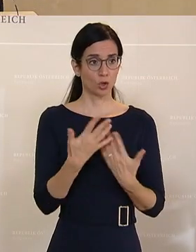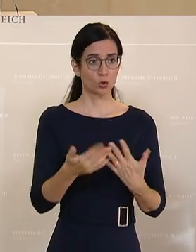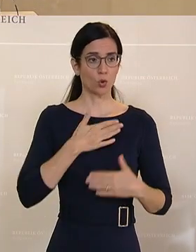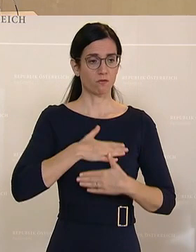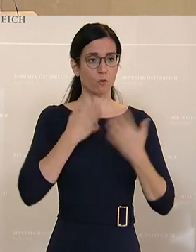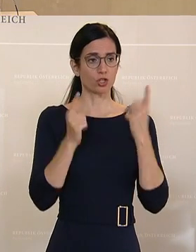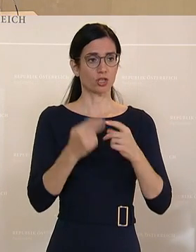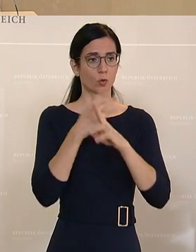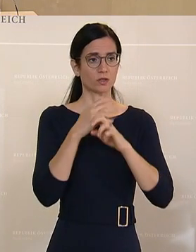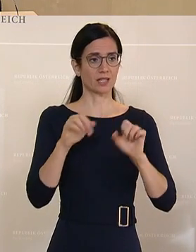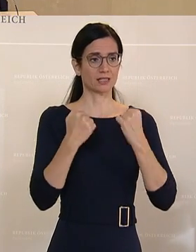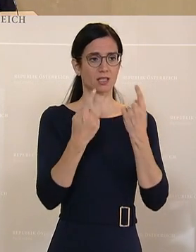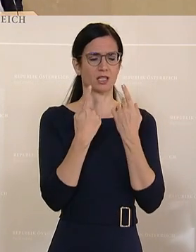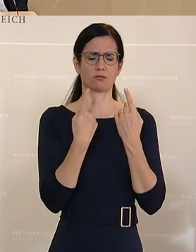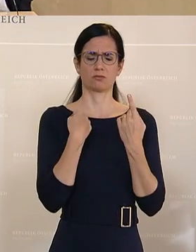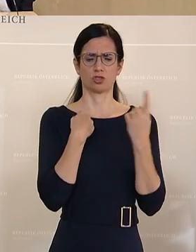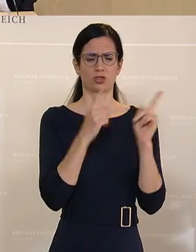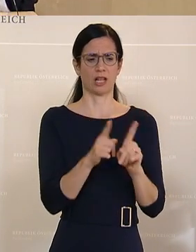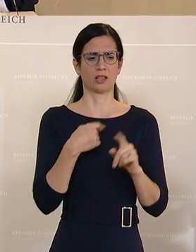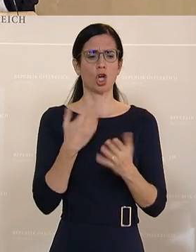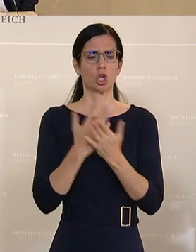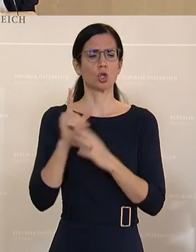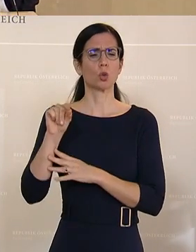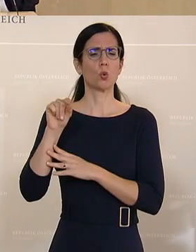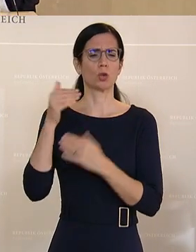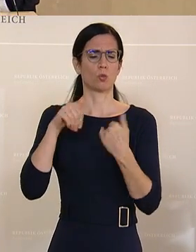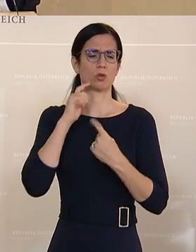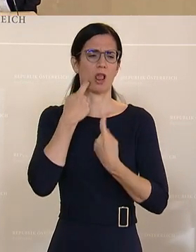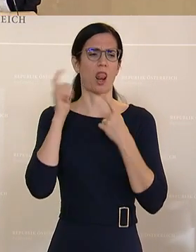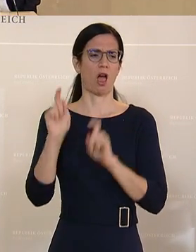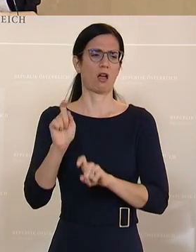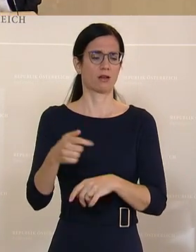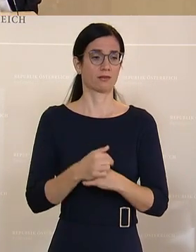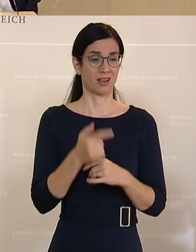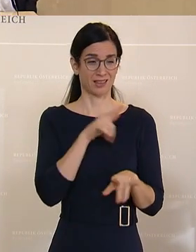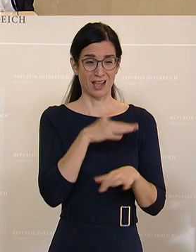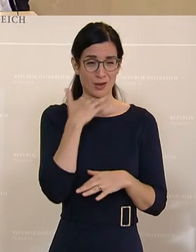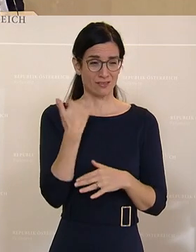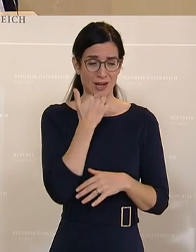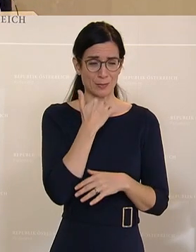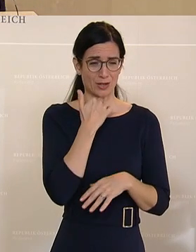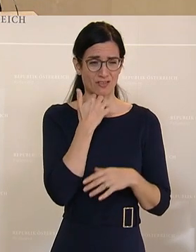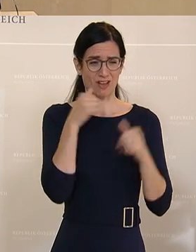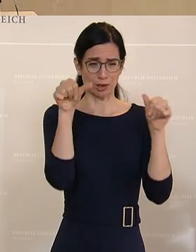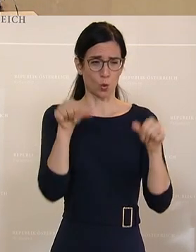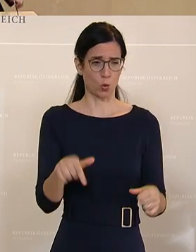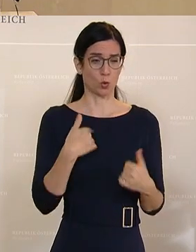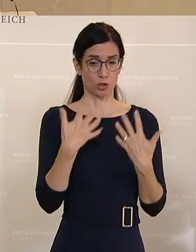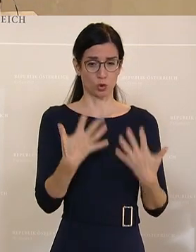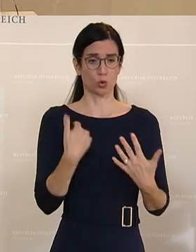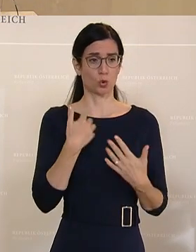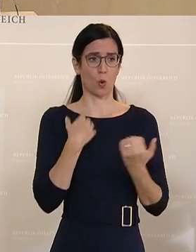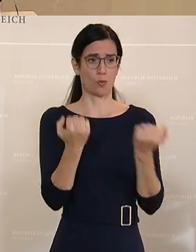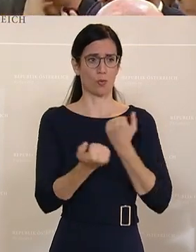Wohlstandes in Österreich. Da lachen die Hühner. Plus 24 Prozent mehr Privatkonkurse. Das haben Sie gesichert. Das ist das Ergebnis Ihrer Politik.